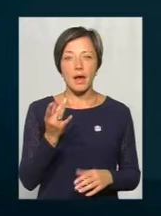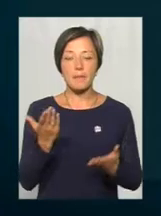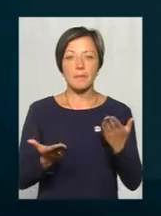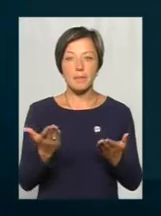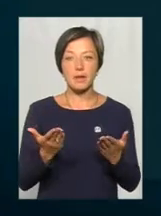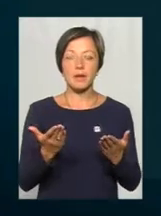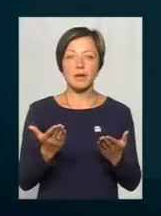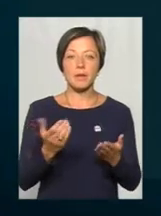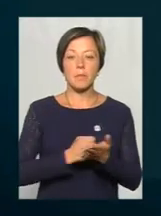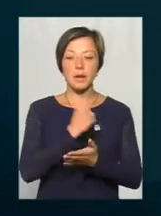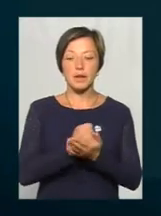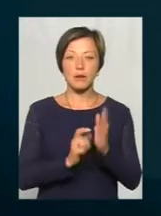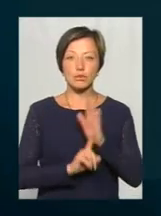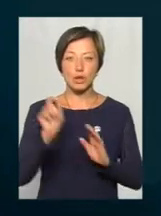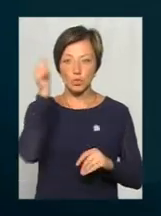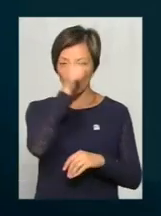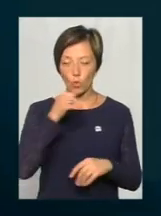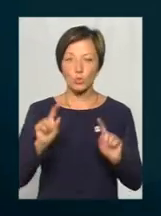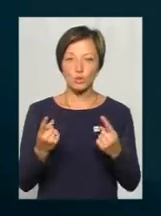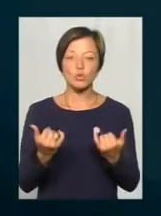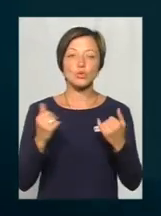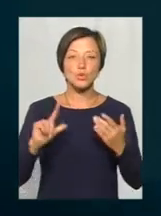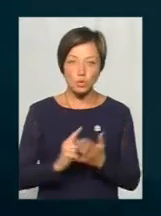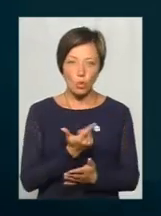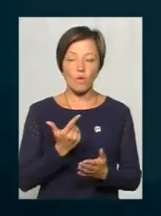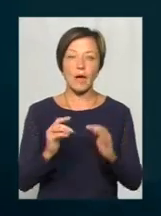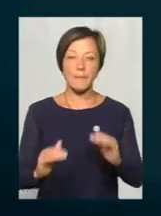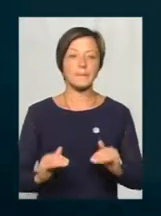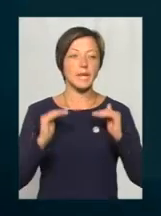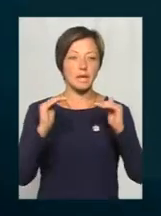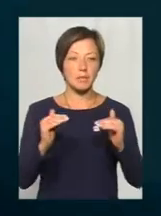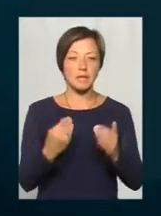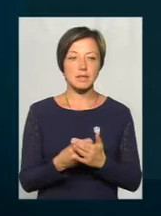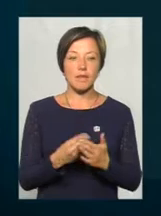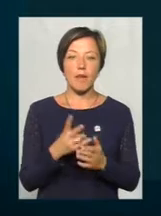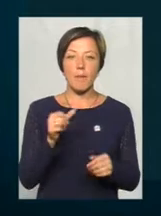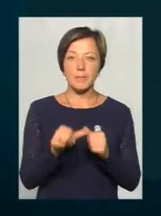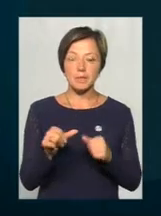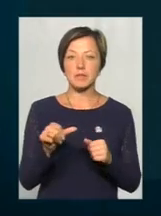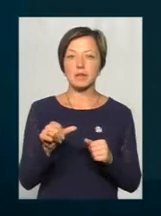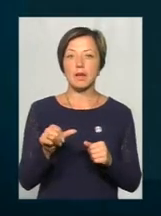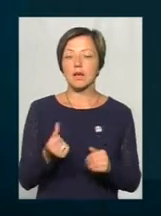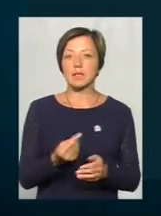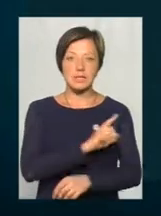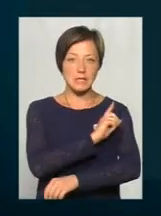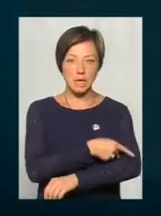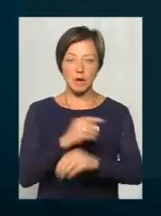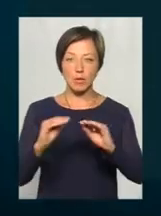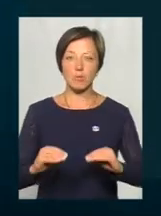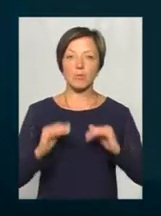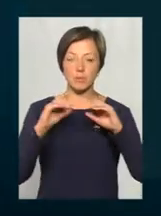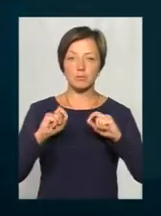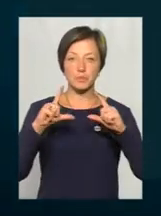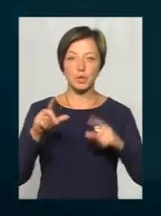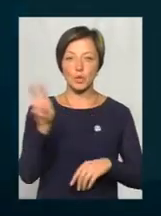хоча б прийнято на початку року. Тому що, знову ж таки, піднімається ціна напальне сильно, піднімається долар,